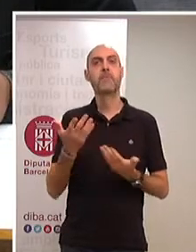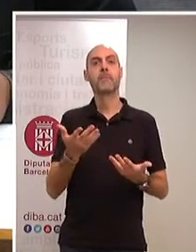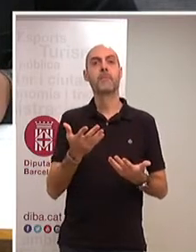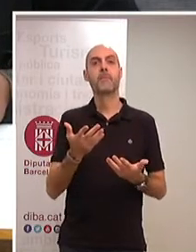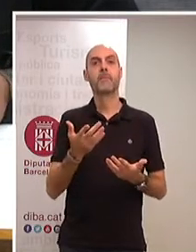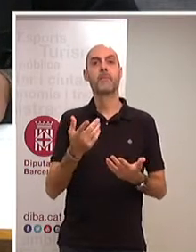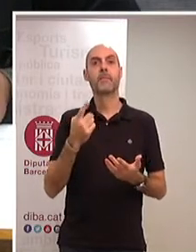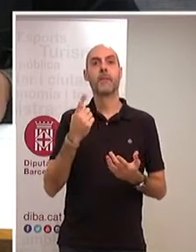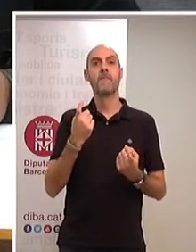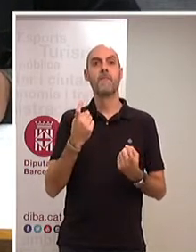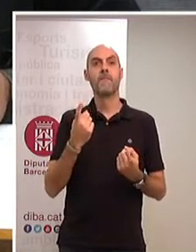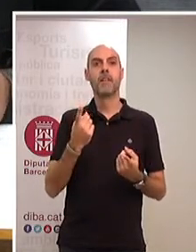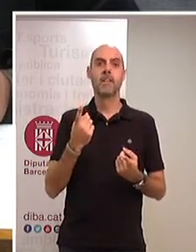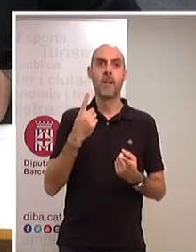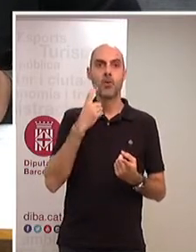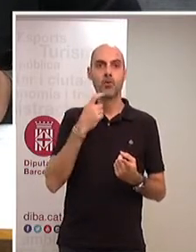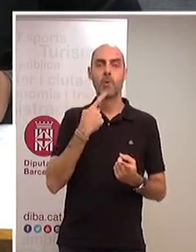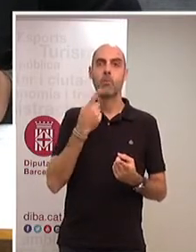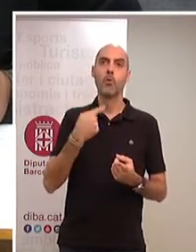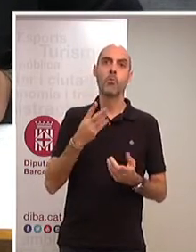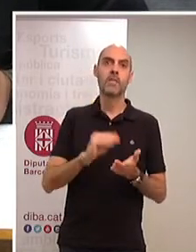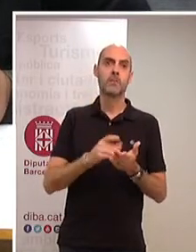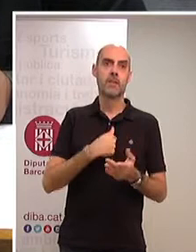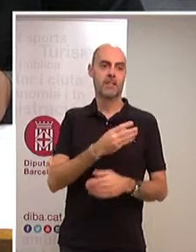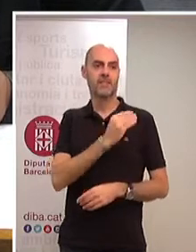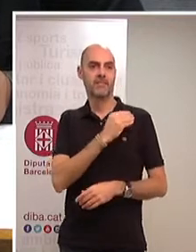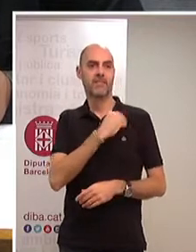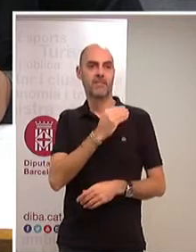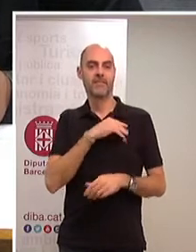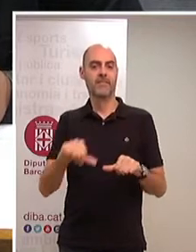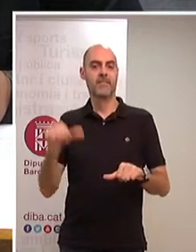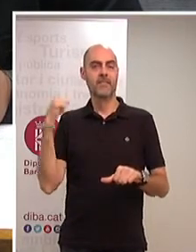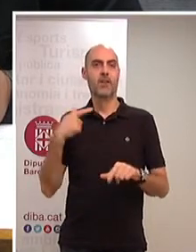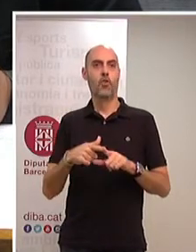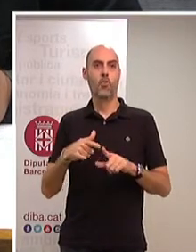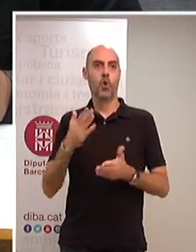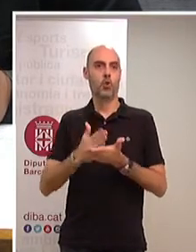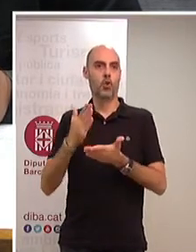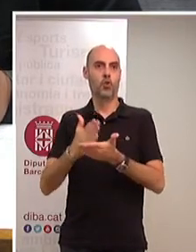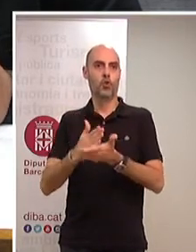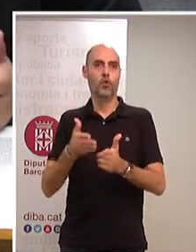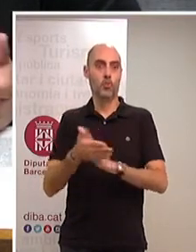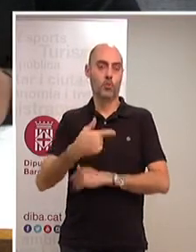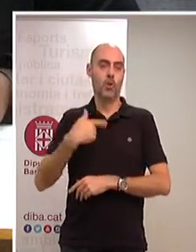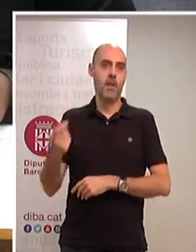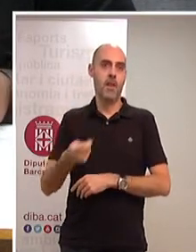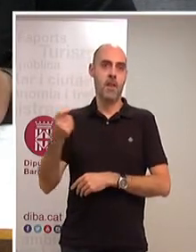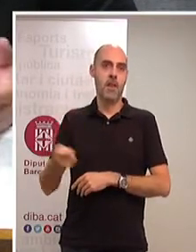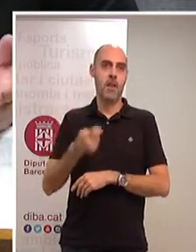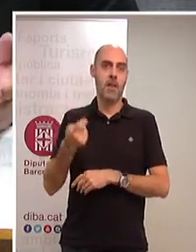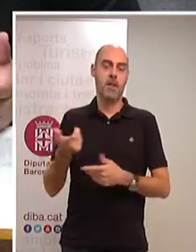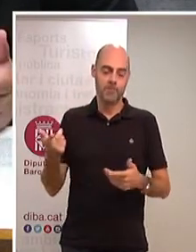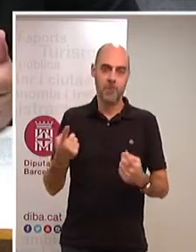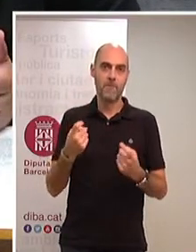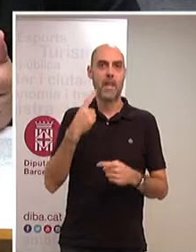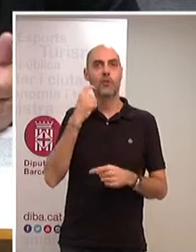deixar d'acostumar que em miri i em digui, senyor Funes, vagi tallant, que també forma part de les coses del dia. En tot cas, sí